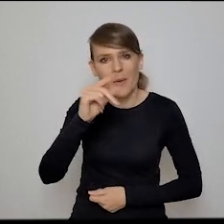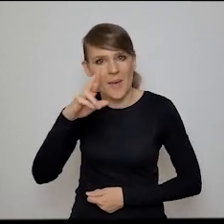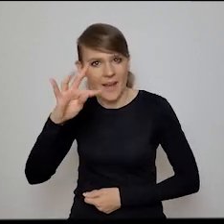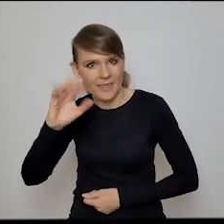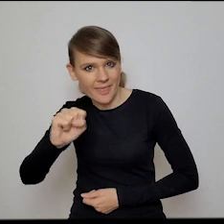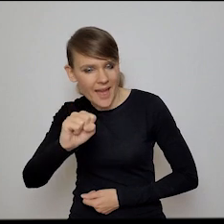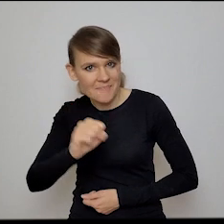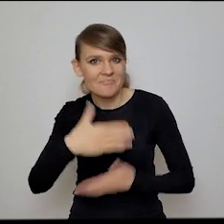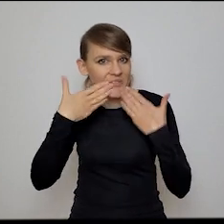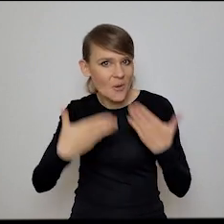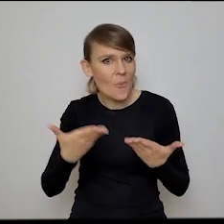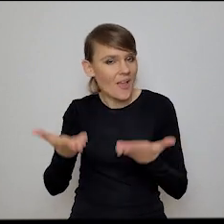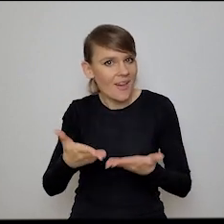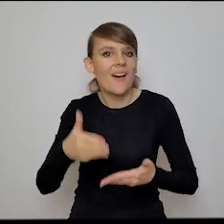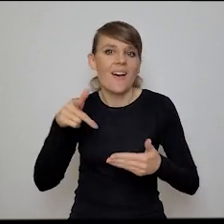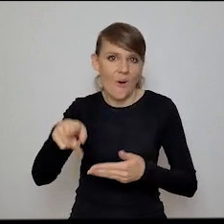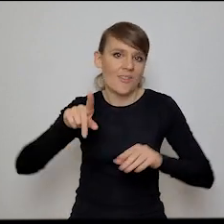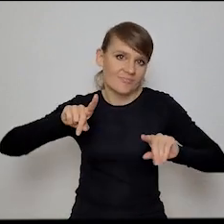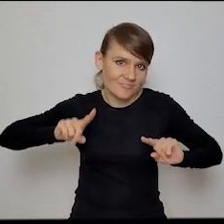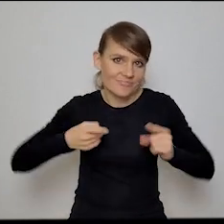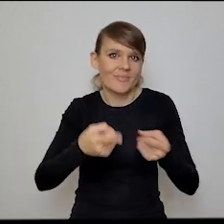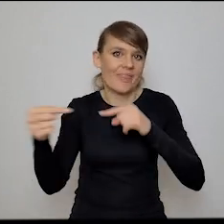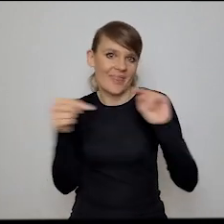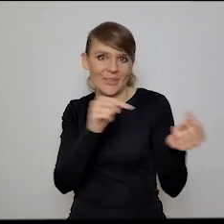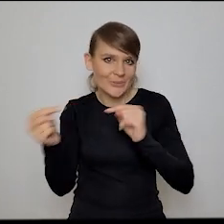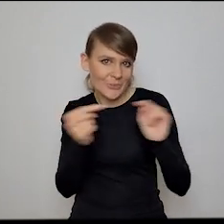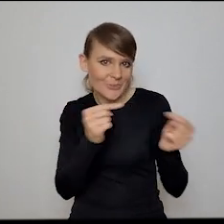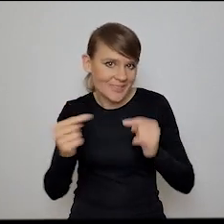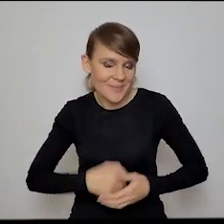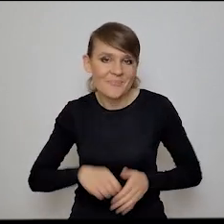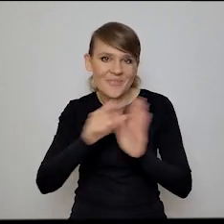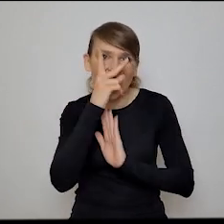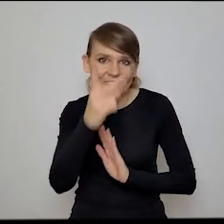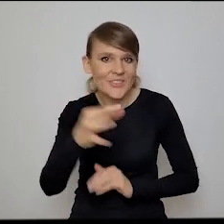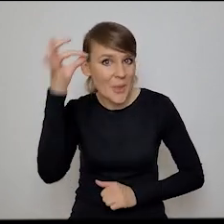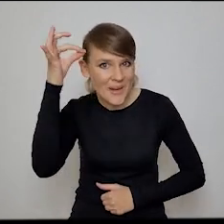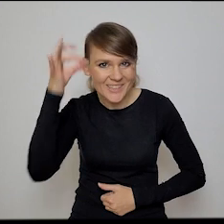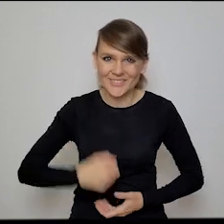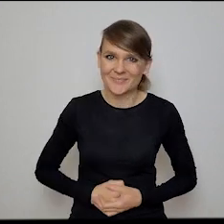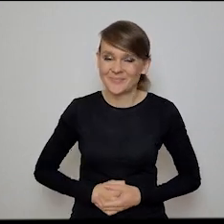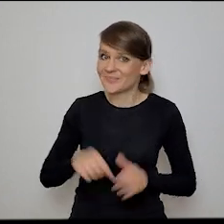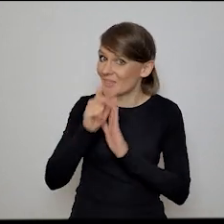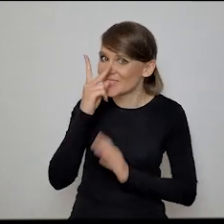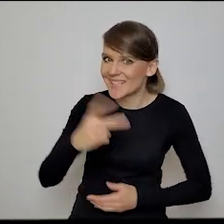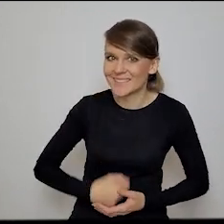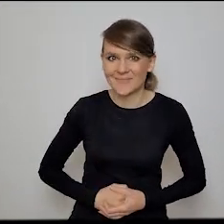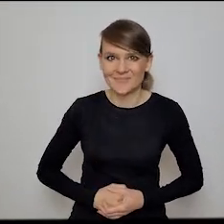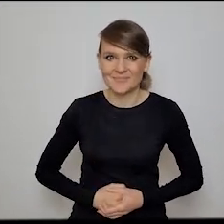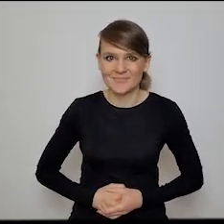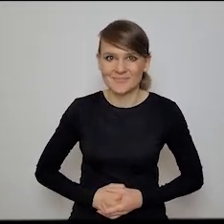za możliwość zorganizowania tej dyskusji. Do widzenia, dobranoc. Do widzenia.